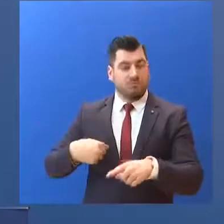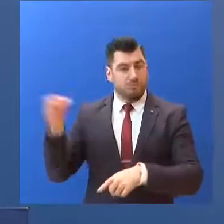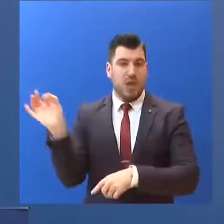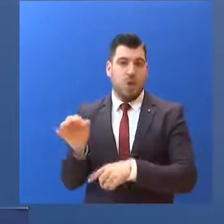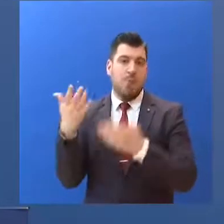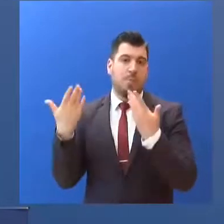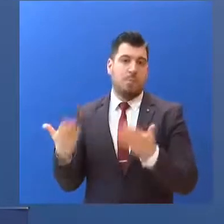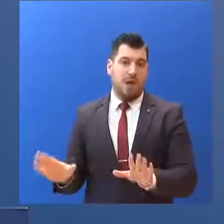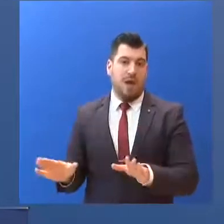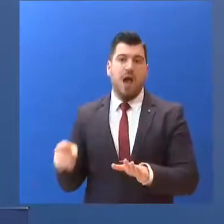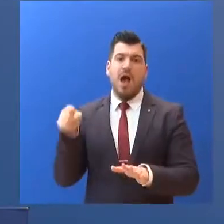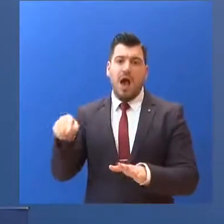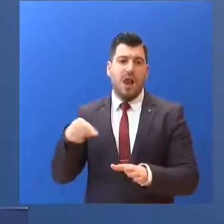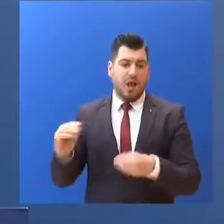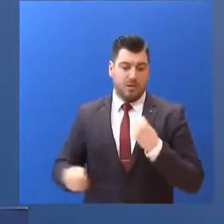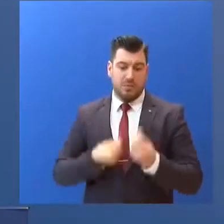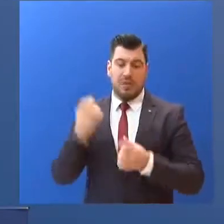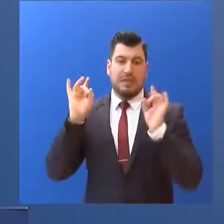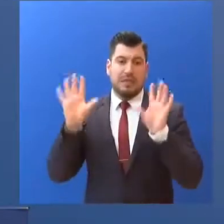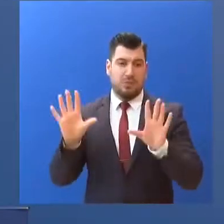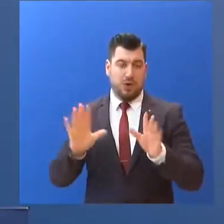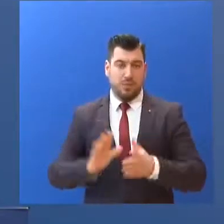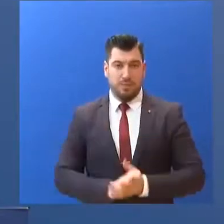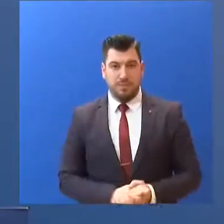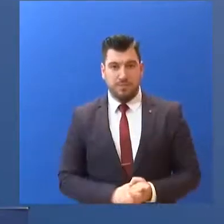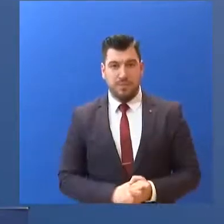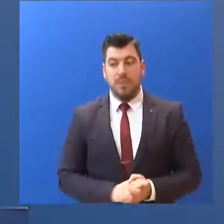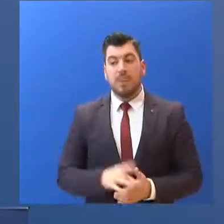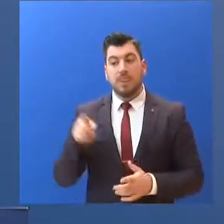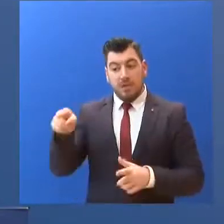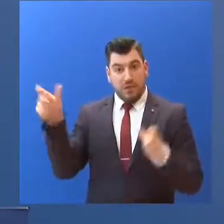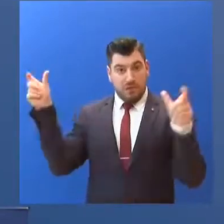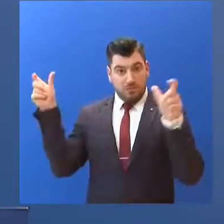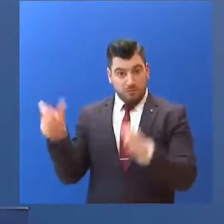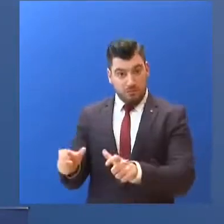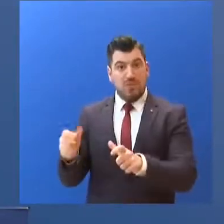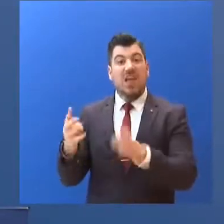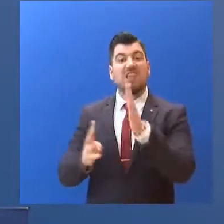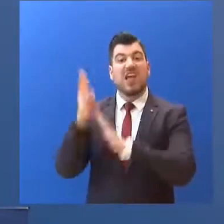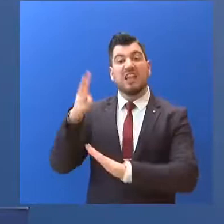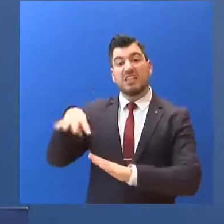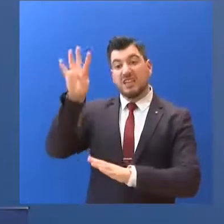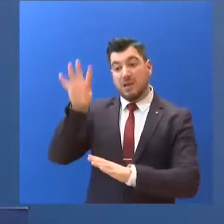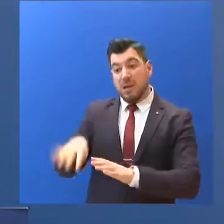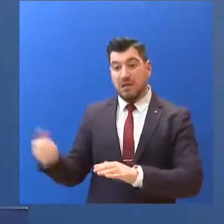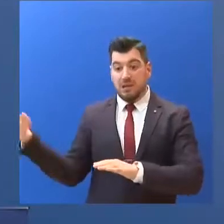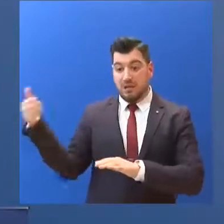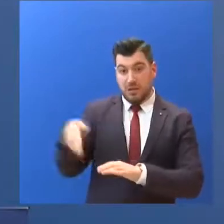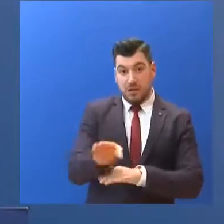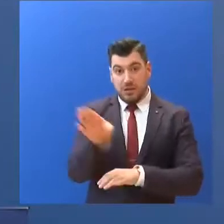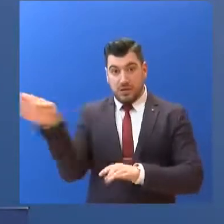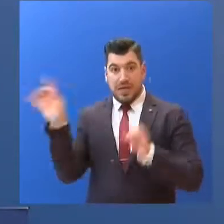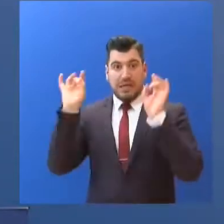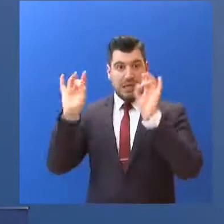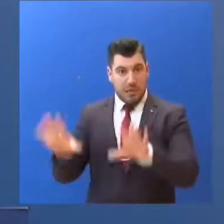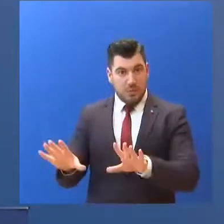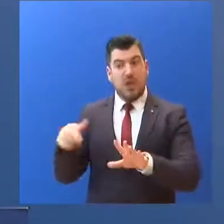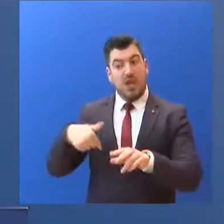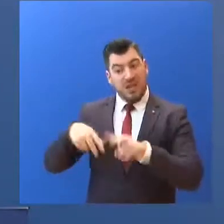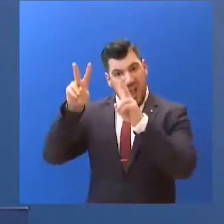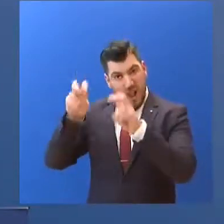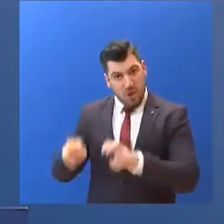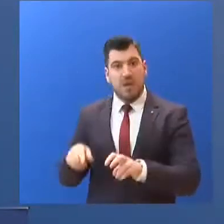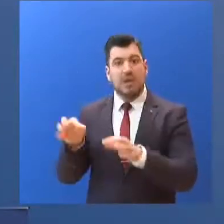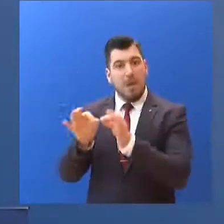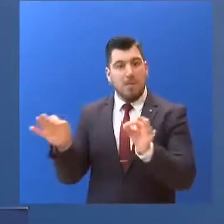χωρίς να νούσουν. Η δομή αυτή μπήκε ήδη σε καραντίνα 14 ημερών. Οι έλεγχοι συνεχίζονται και λαμβάνονται όλα τα αναγκαία